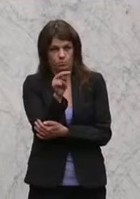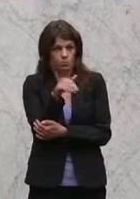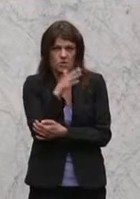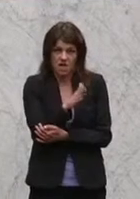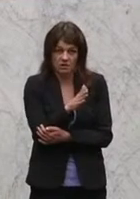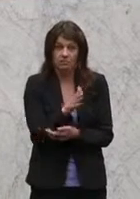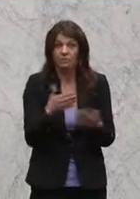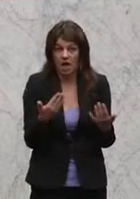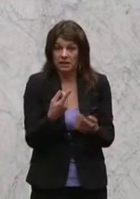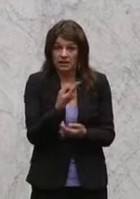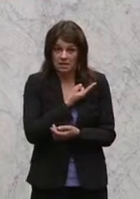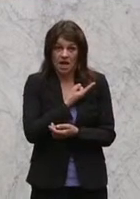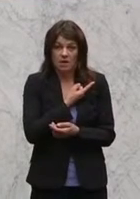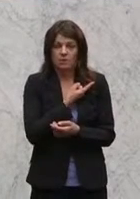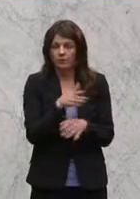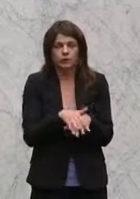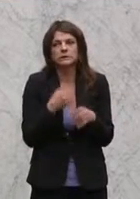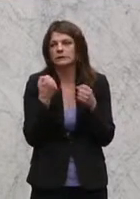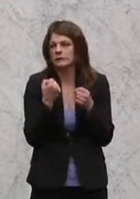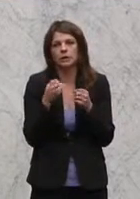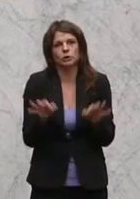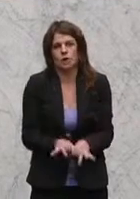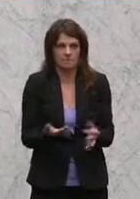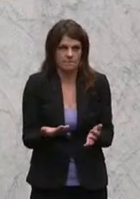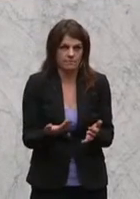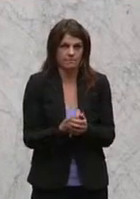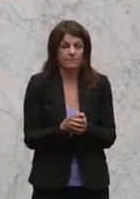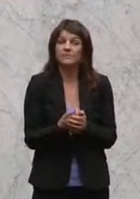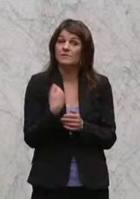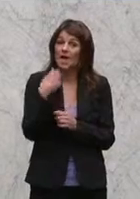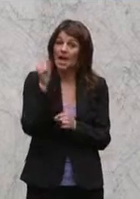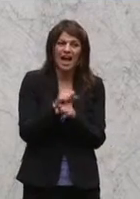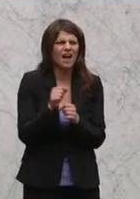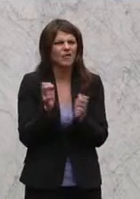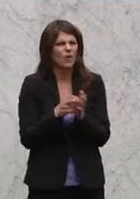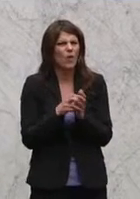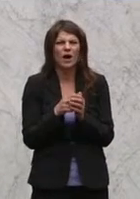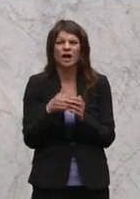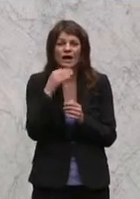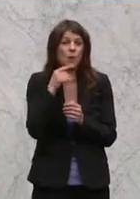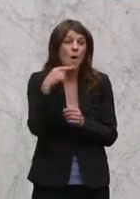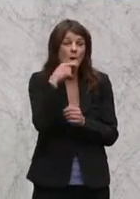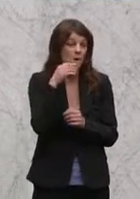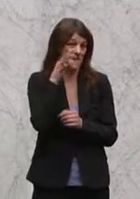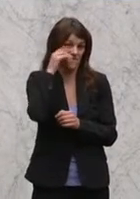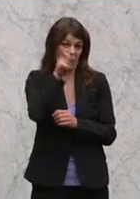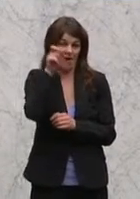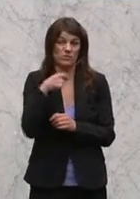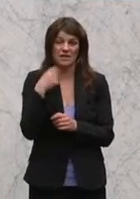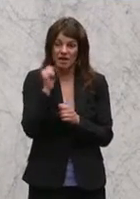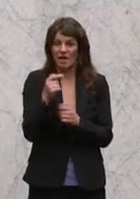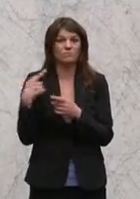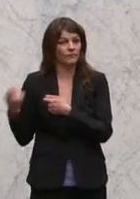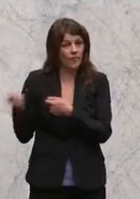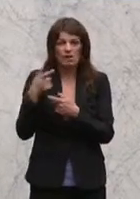das hätte sie sicher sehr schrecklich empfunden. Ich könnte auch hier genug roter Frauen zitieren, die über die Wichtigkeit